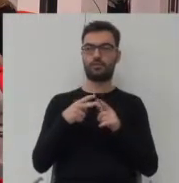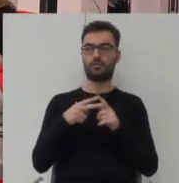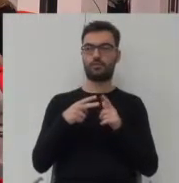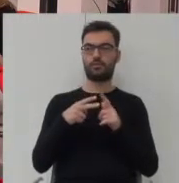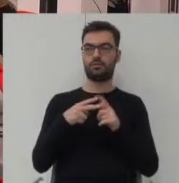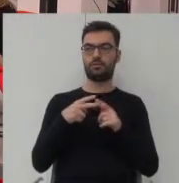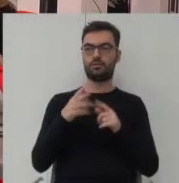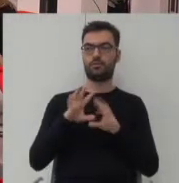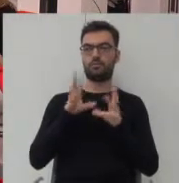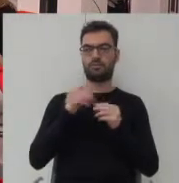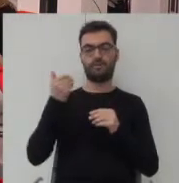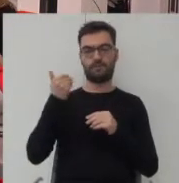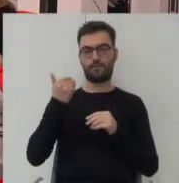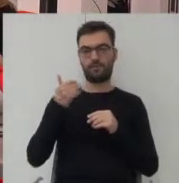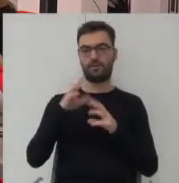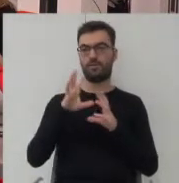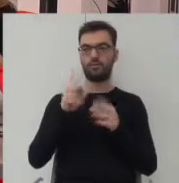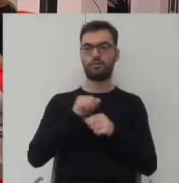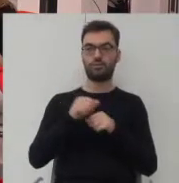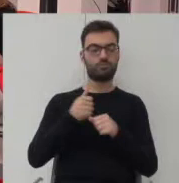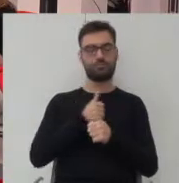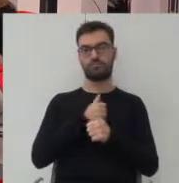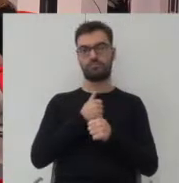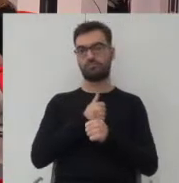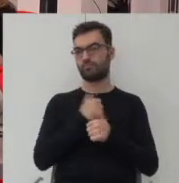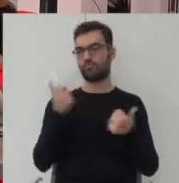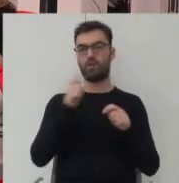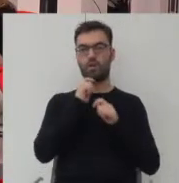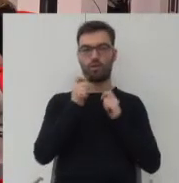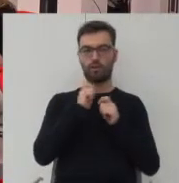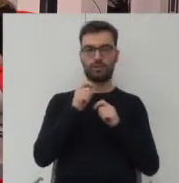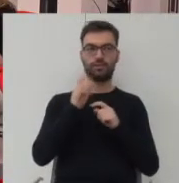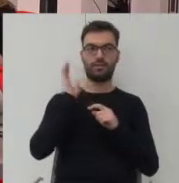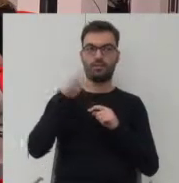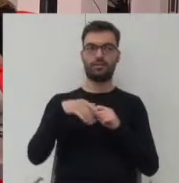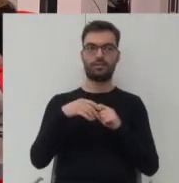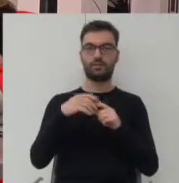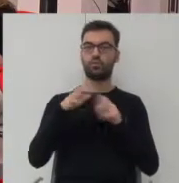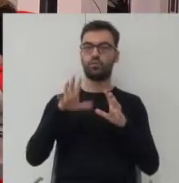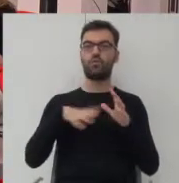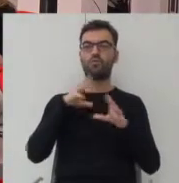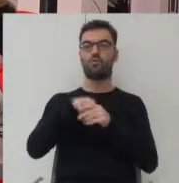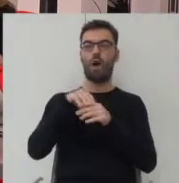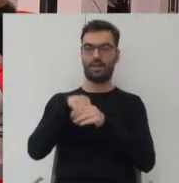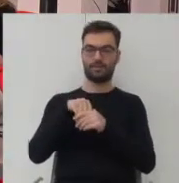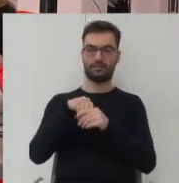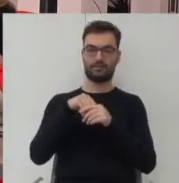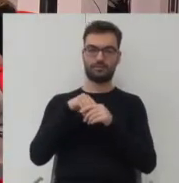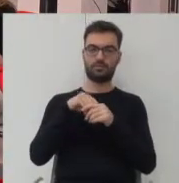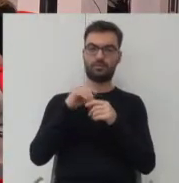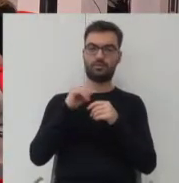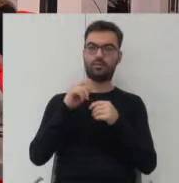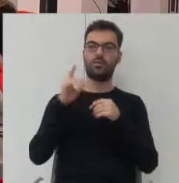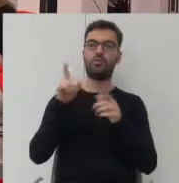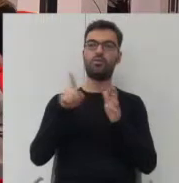właściwie te wszystkie wystąpienia w jakimś sensie są kapitalnym komentarzem, a może nawet wkładem do rezultatów